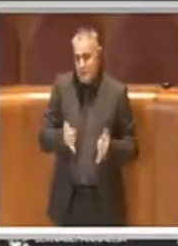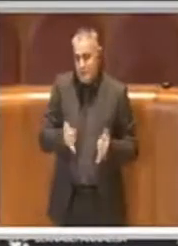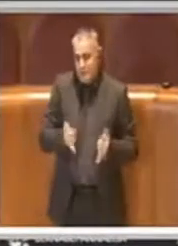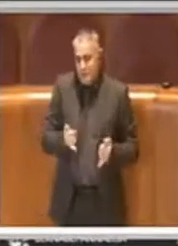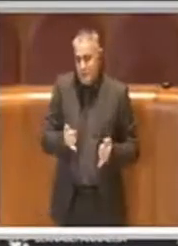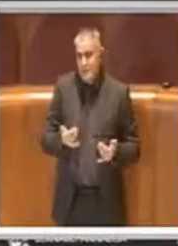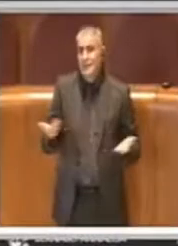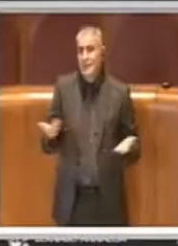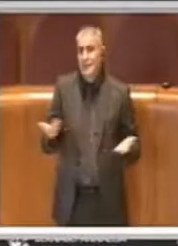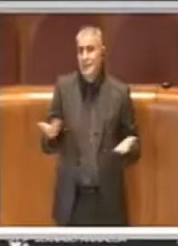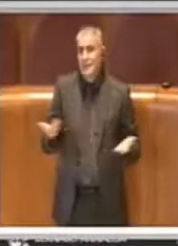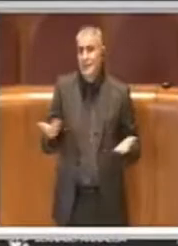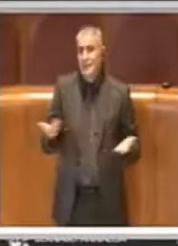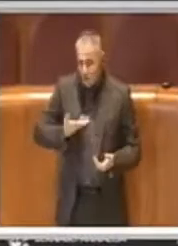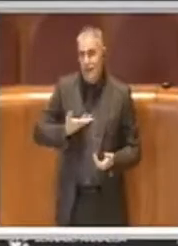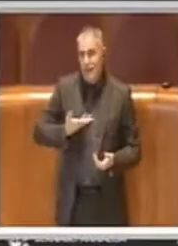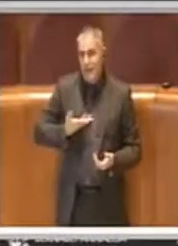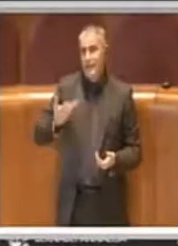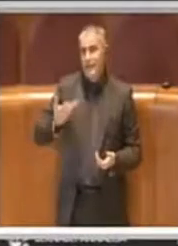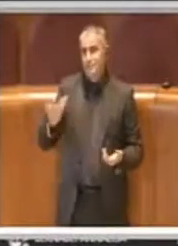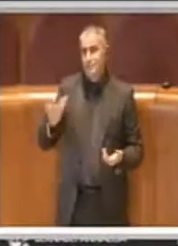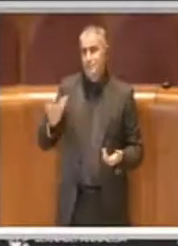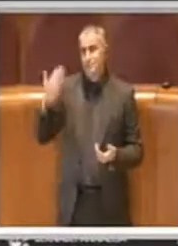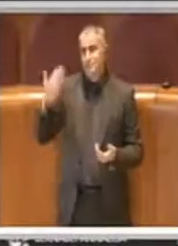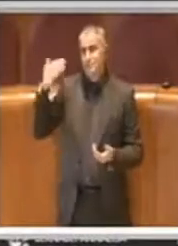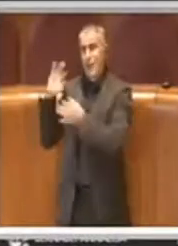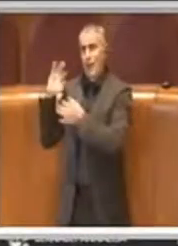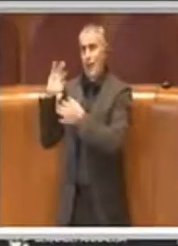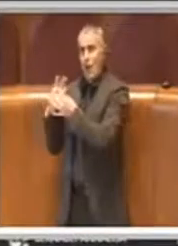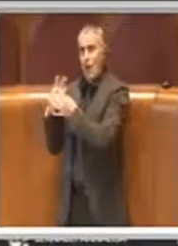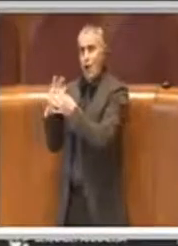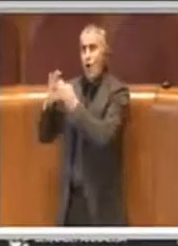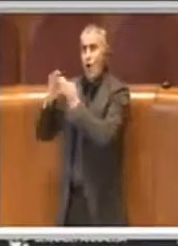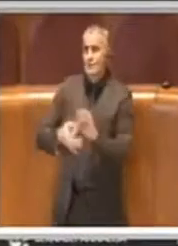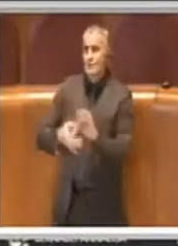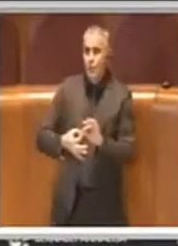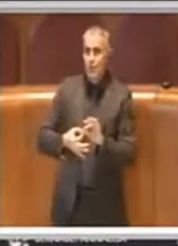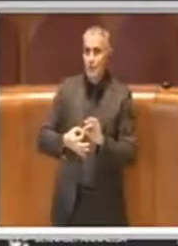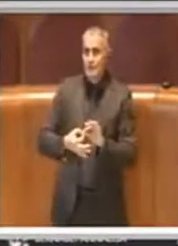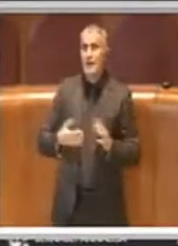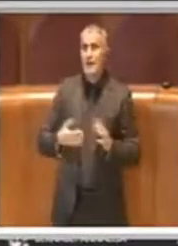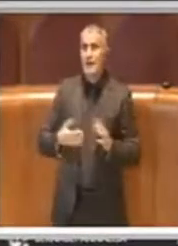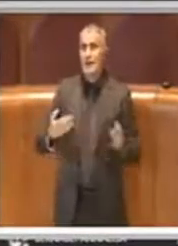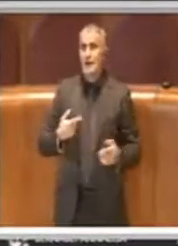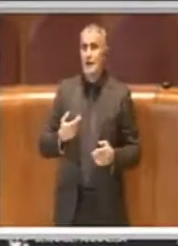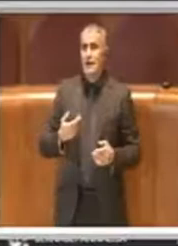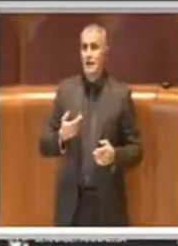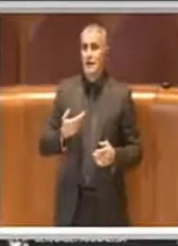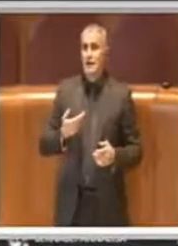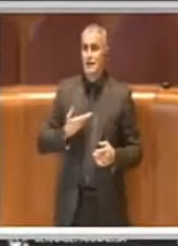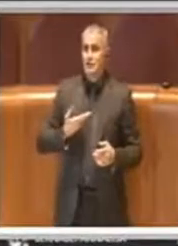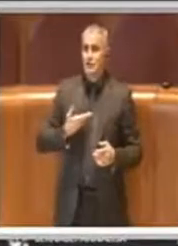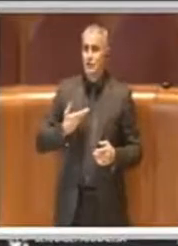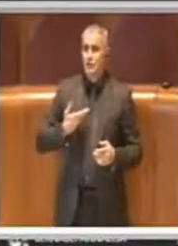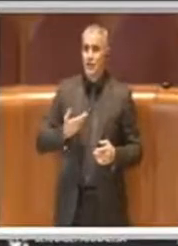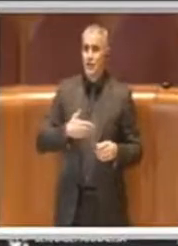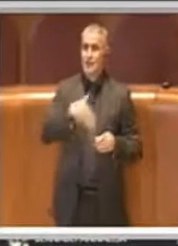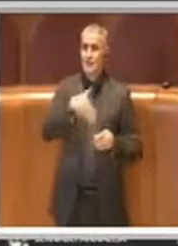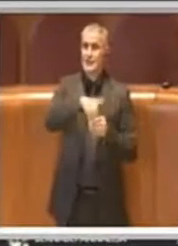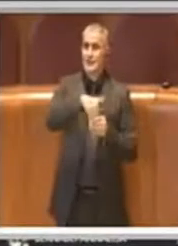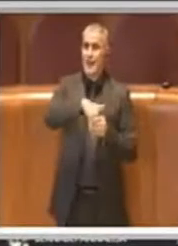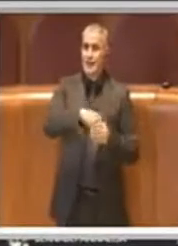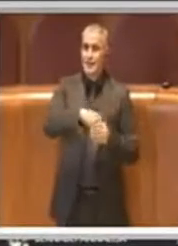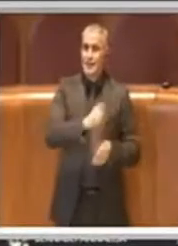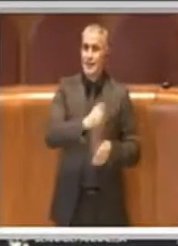c'è stata come conseguenza anche il non pagamento degli stipendi,